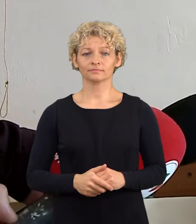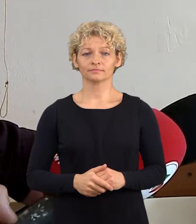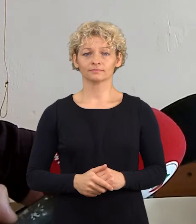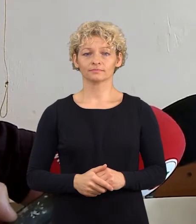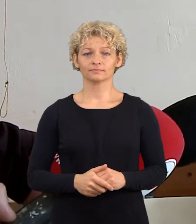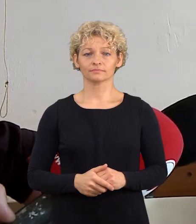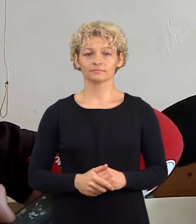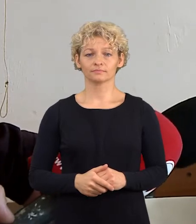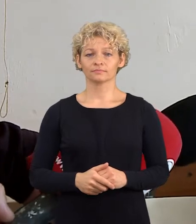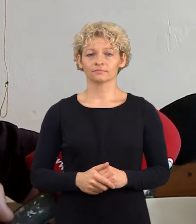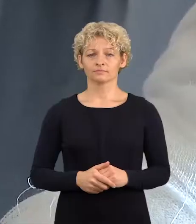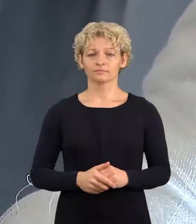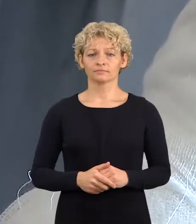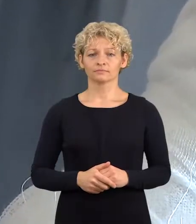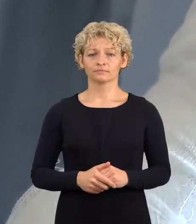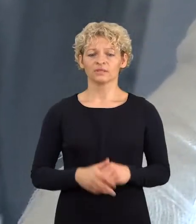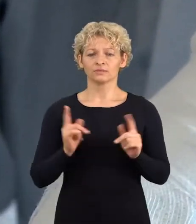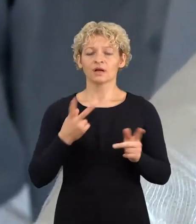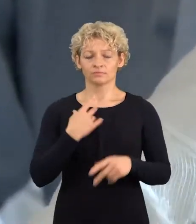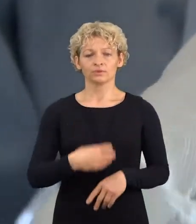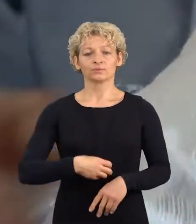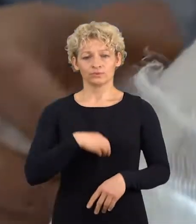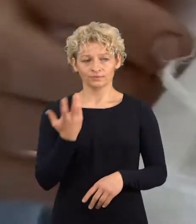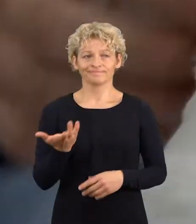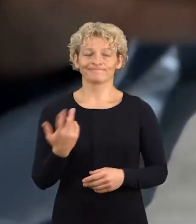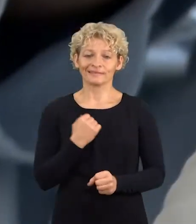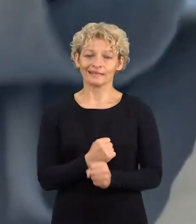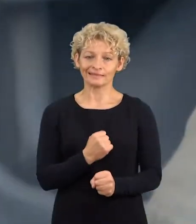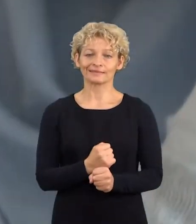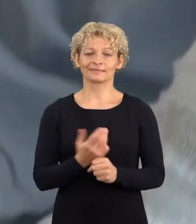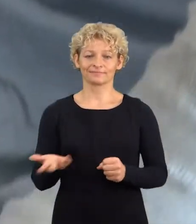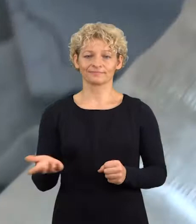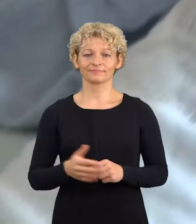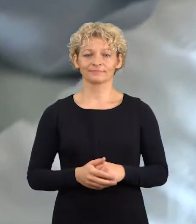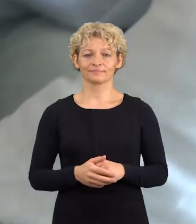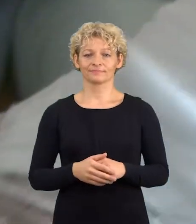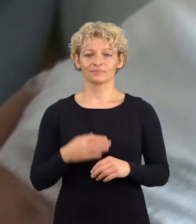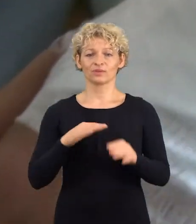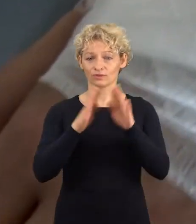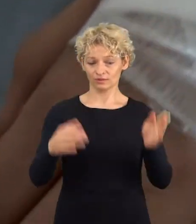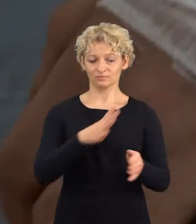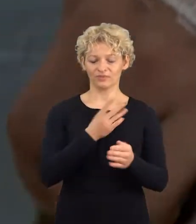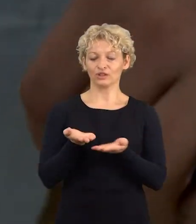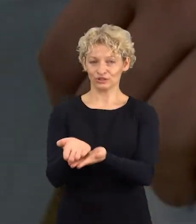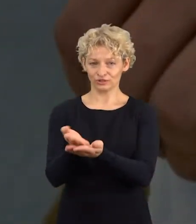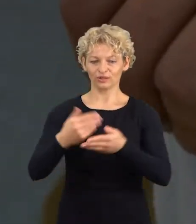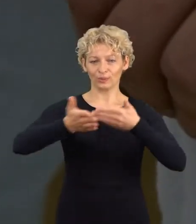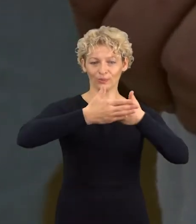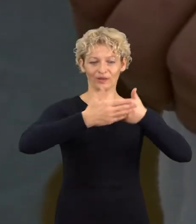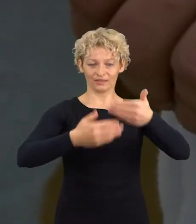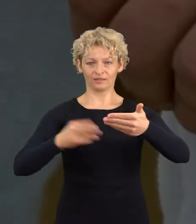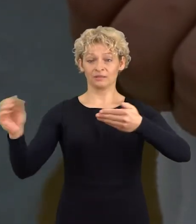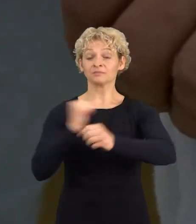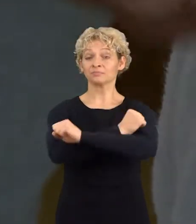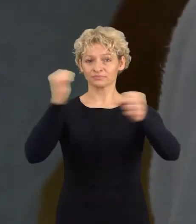nuriebintuės yra nuriebintuės. Kadangi degiu skiščiu aplaisti ta krosnis yra šalia durų, o čia dar ir bakelis sprogo, tai du vyrai